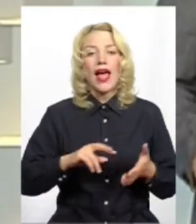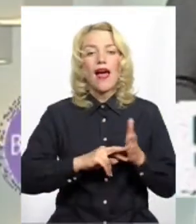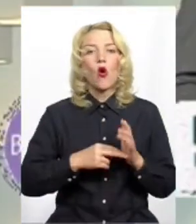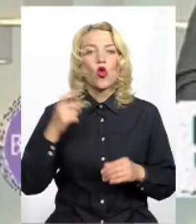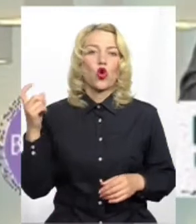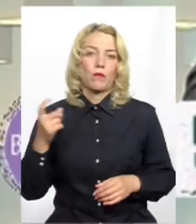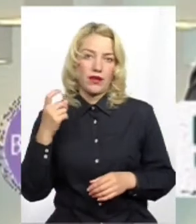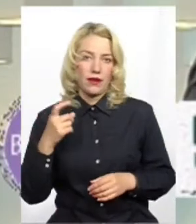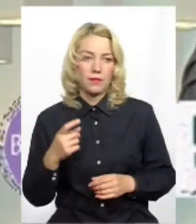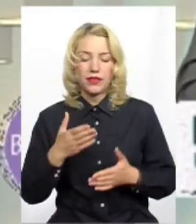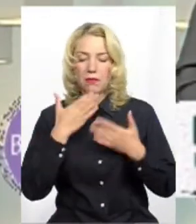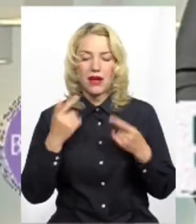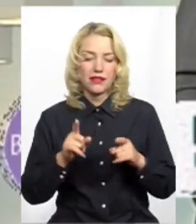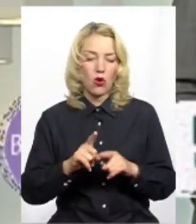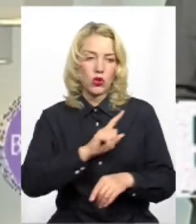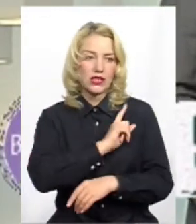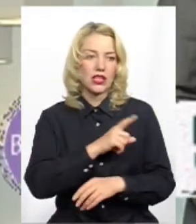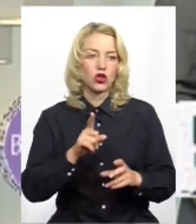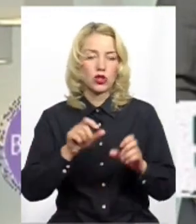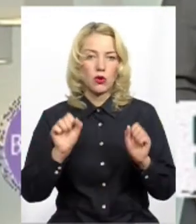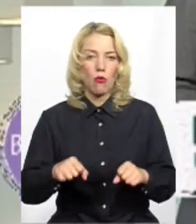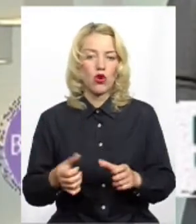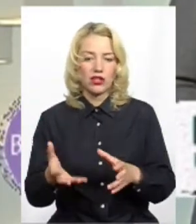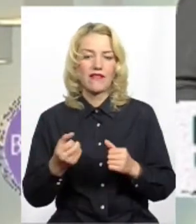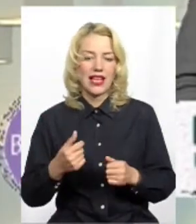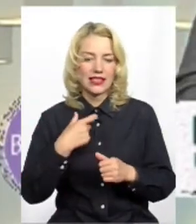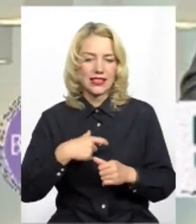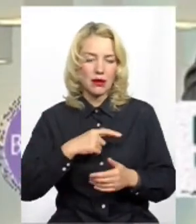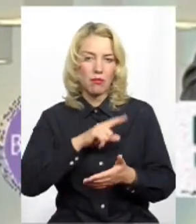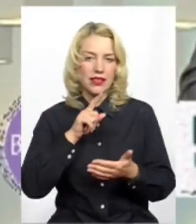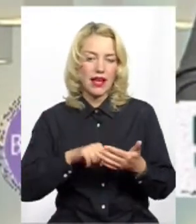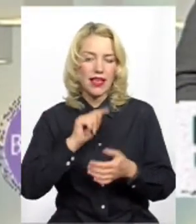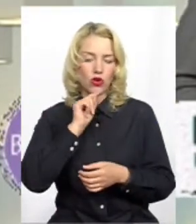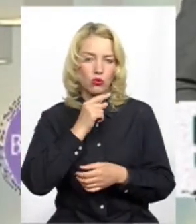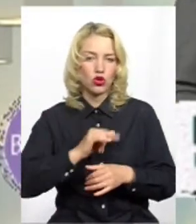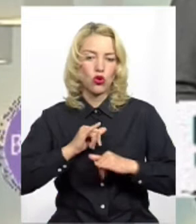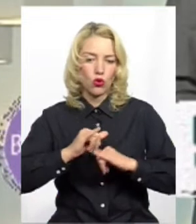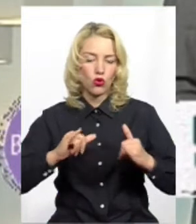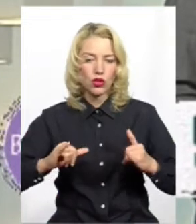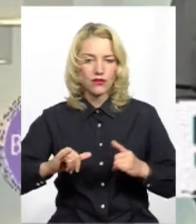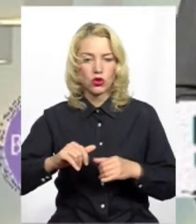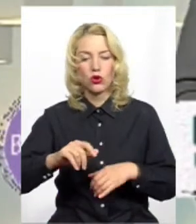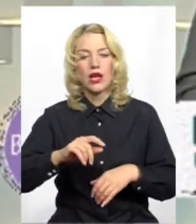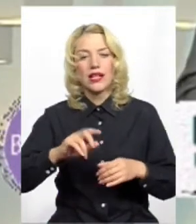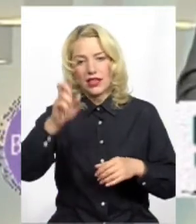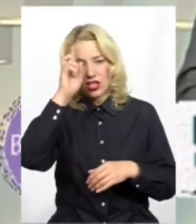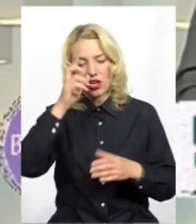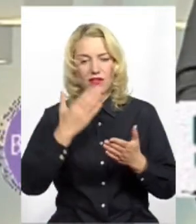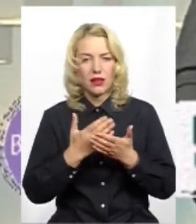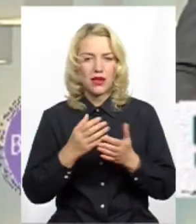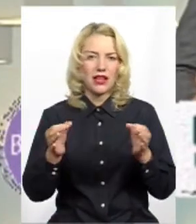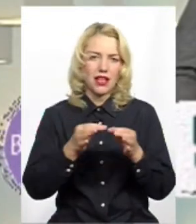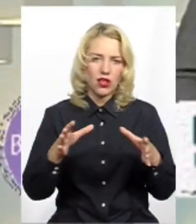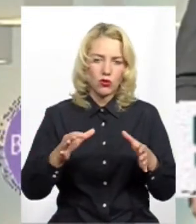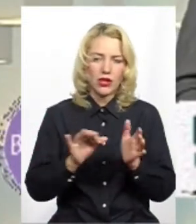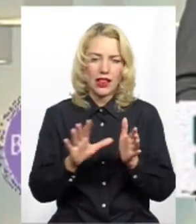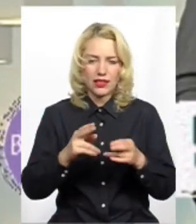нема сьогодні сили, яка спроможна взяти на себе питання економічного розвитку держави. Таке, як будівництво в атомностанції, кораблебудівництво, ракетобудівництво,